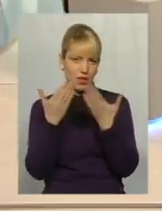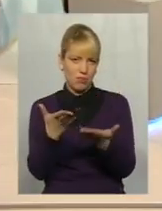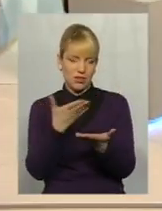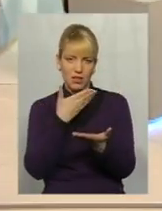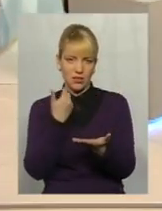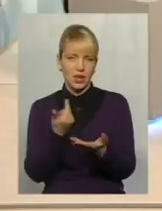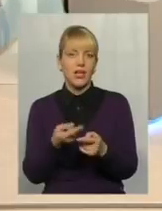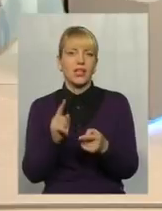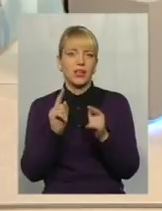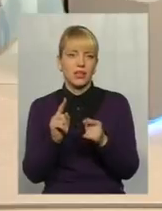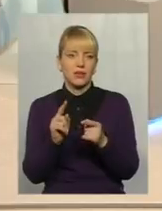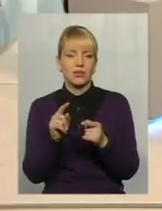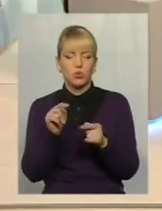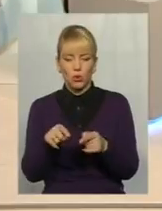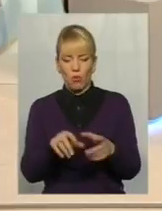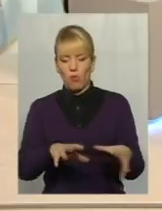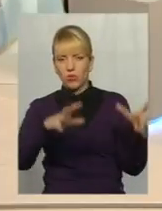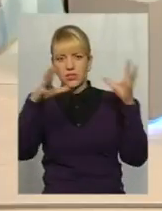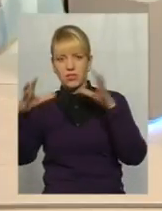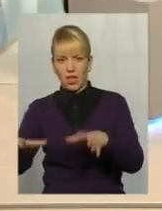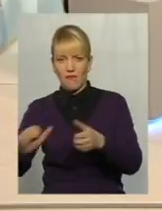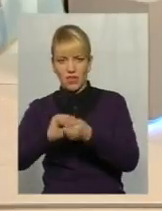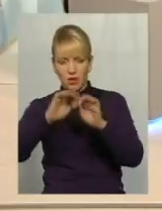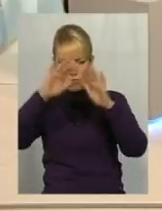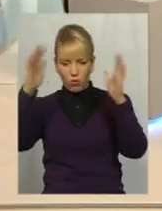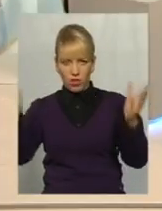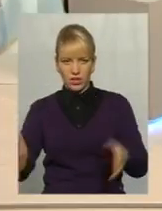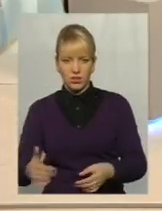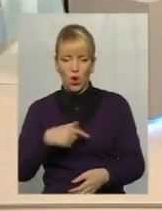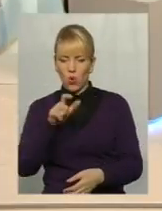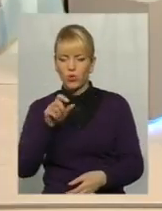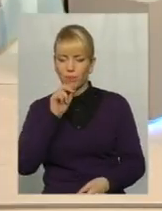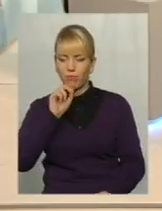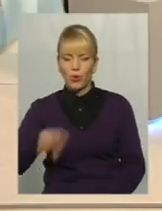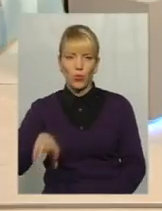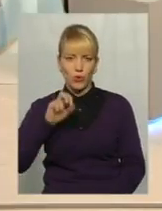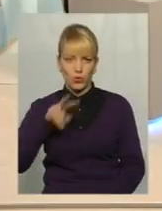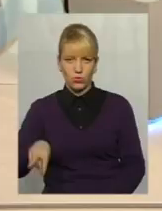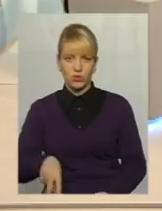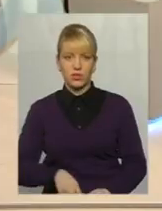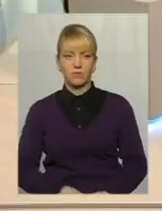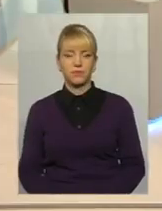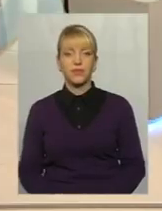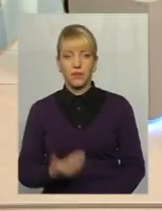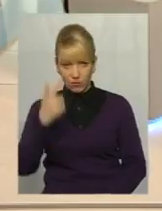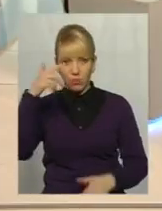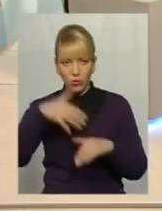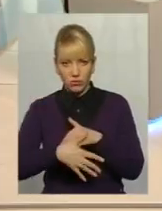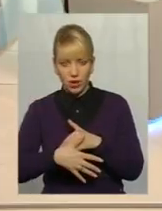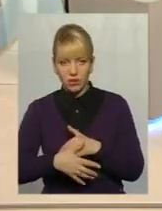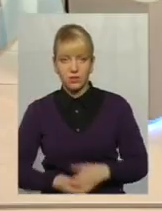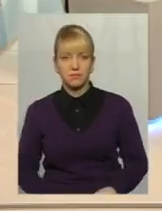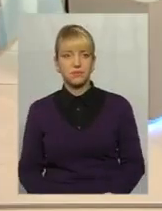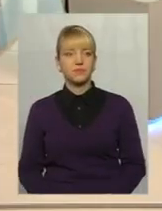знаю, поставили булишніка тут нас на площаді. В нас ці люди ходять і плюються. Дякую вам, пані Валентиновна. Ви розумієте, дякую за